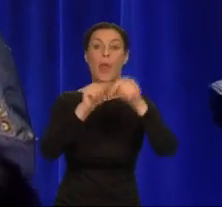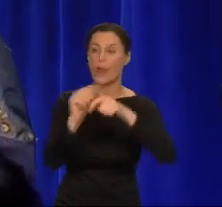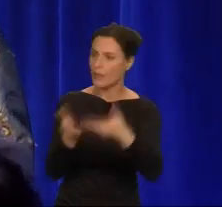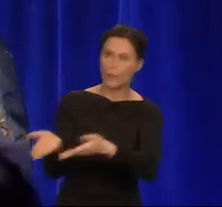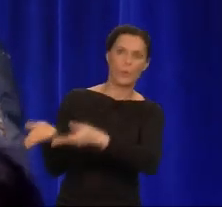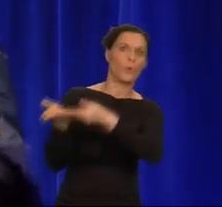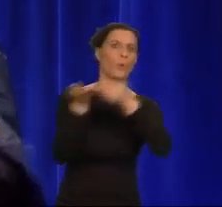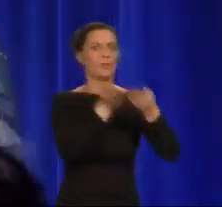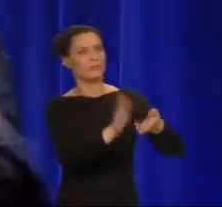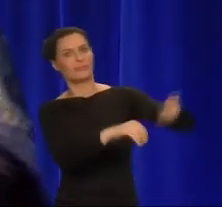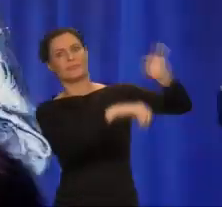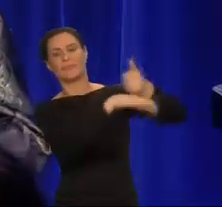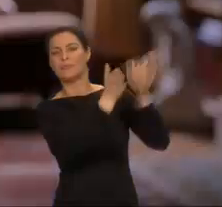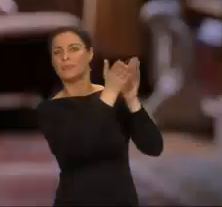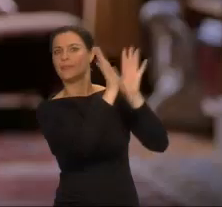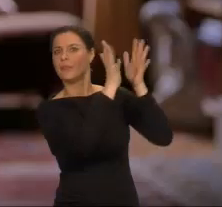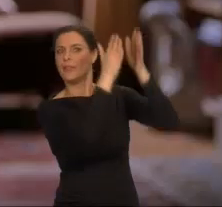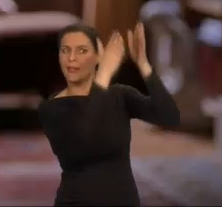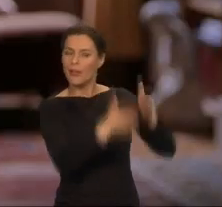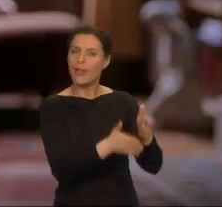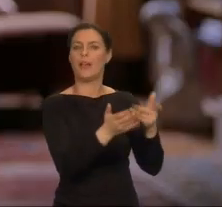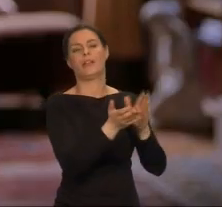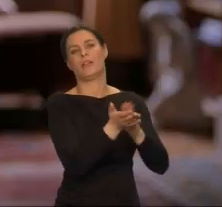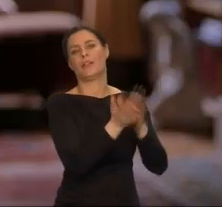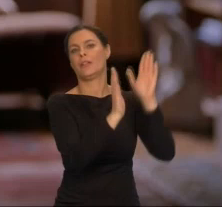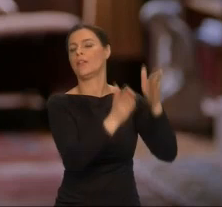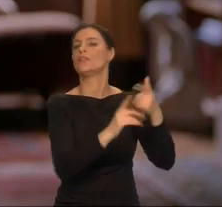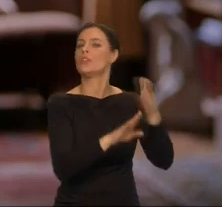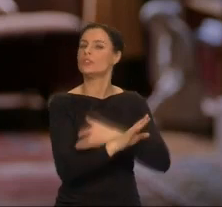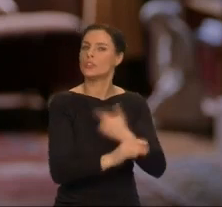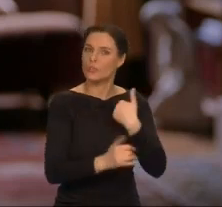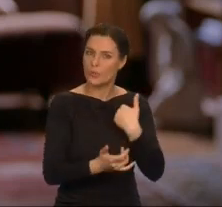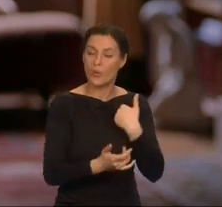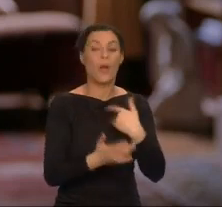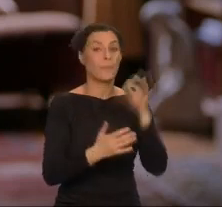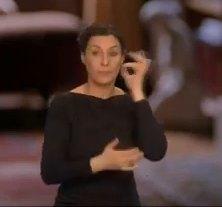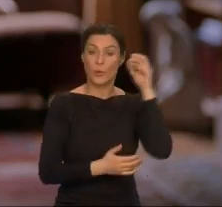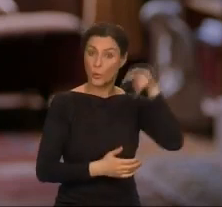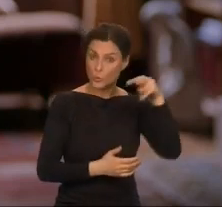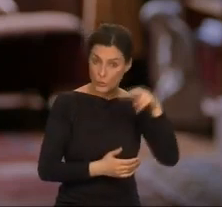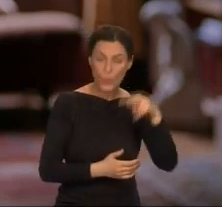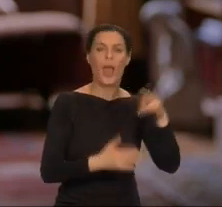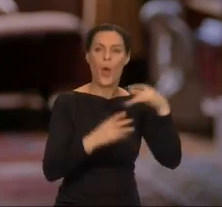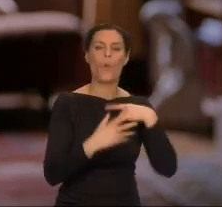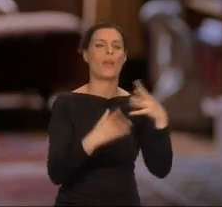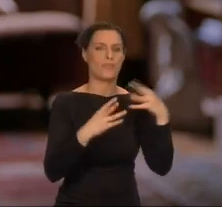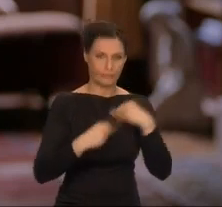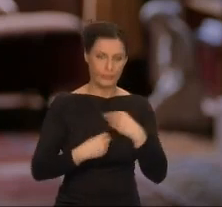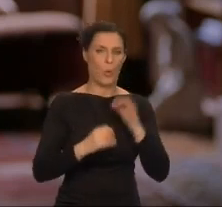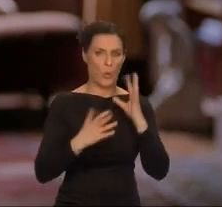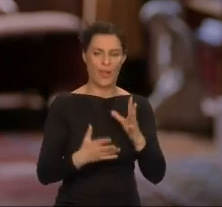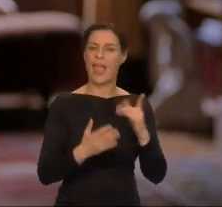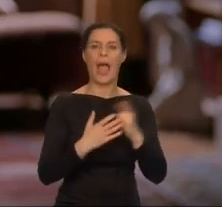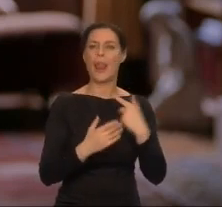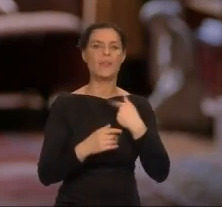outsiderzy zostają w pełni udomowieni i obłaskawieni. W Le Guin cudowne jest to, że nigdy nie pozwoli na coś